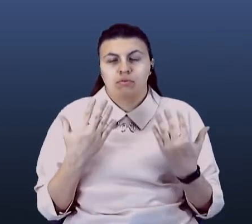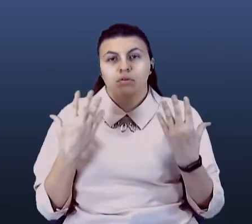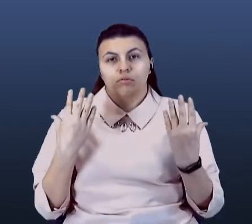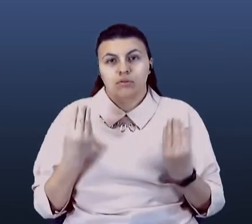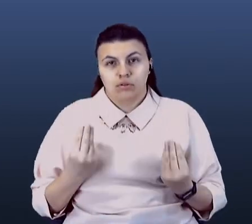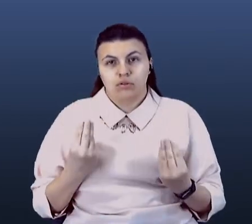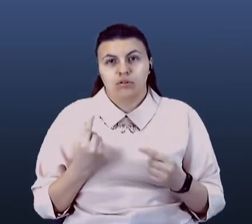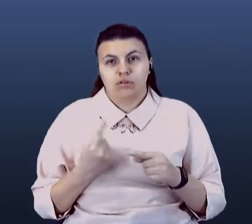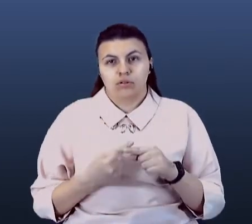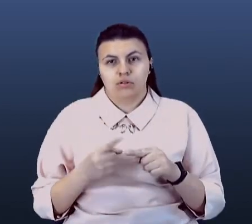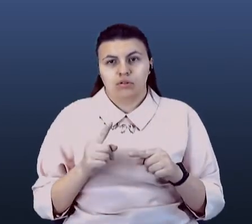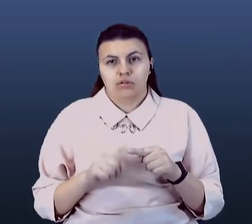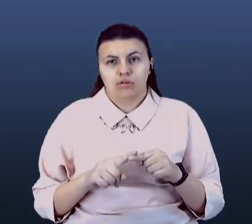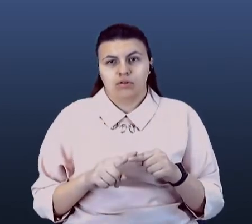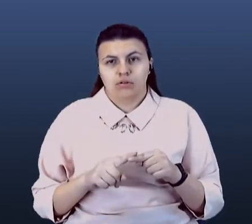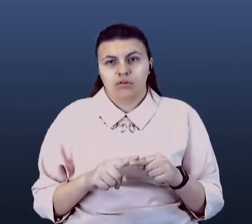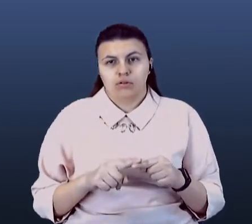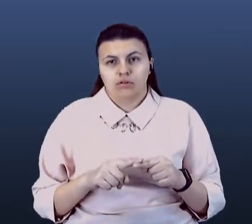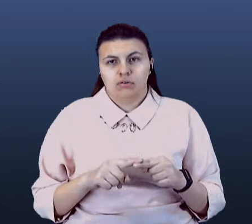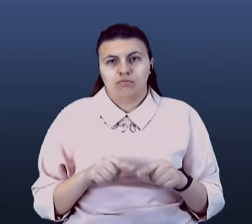гибридної полумері,